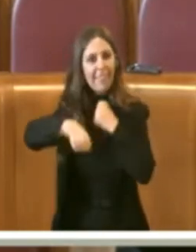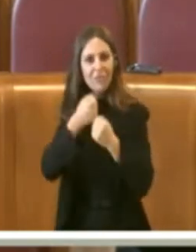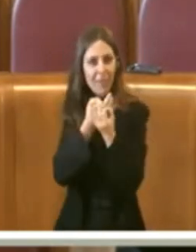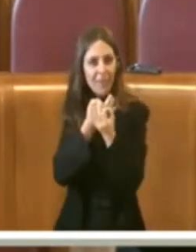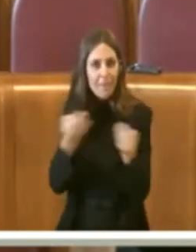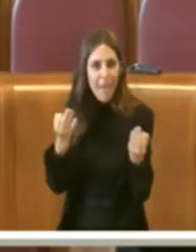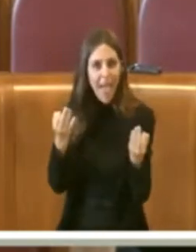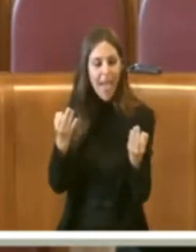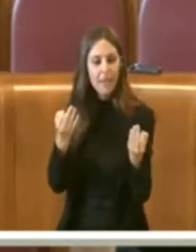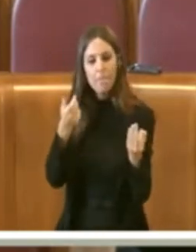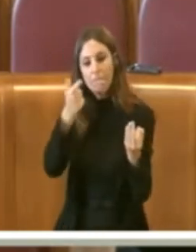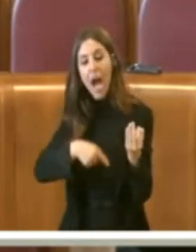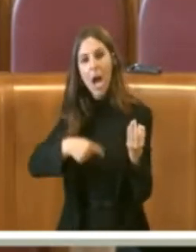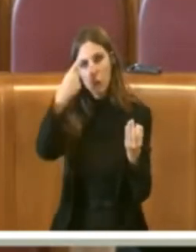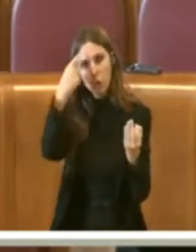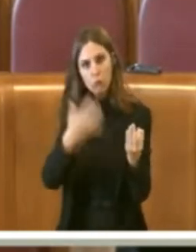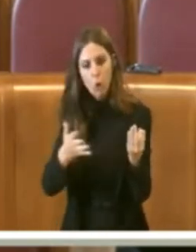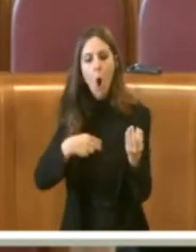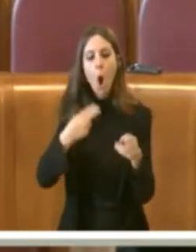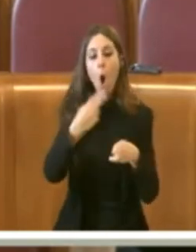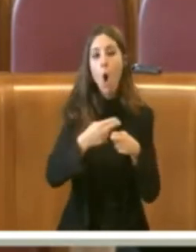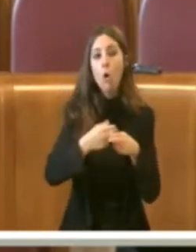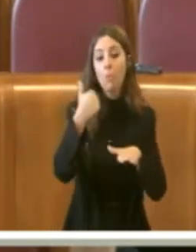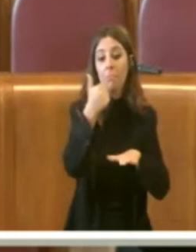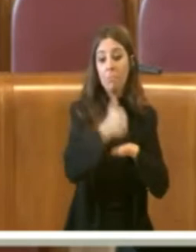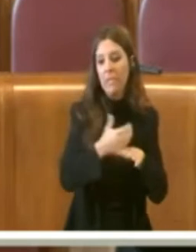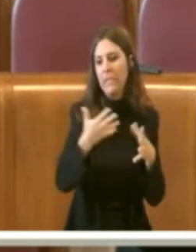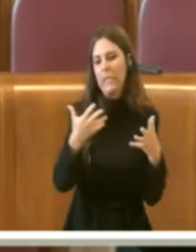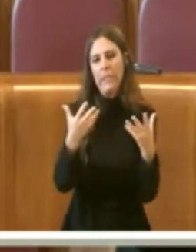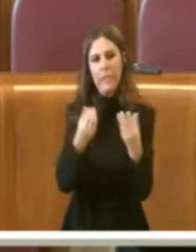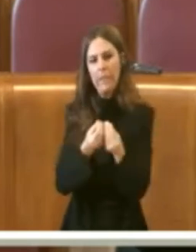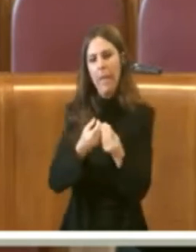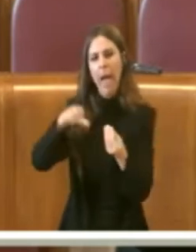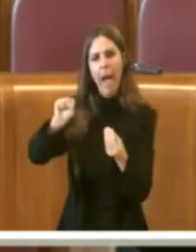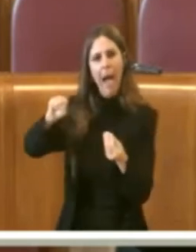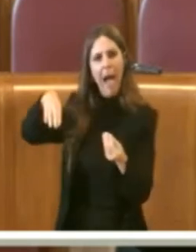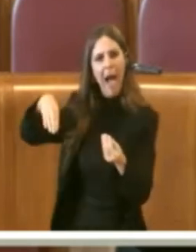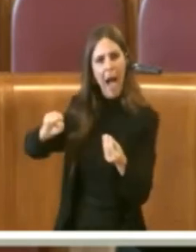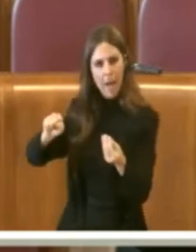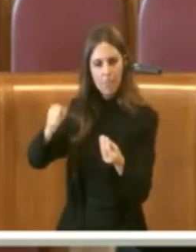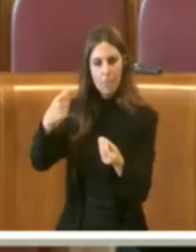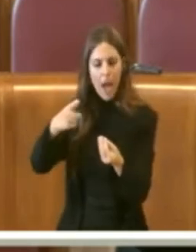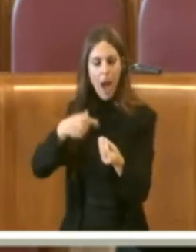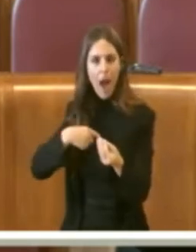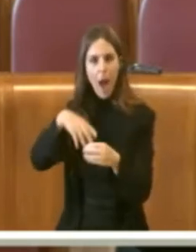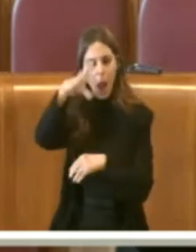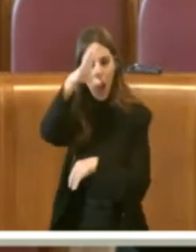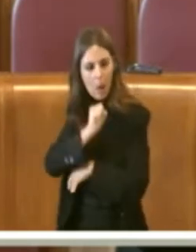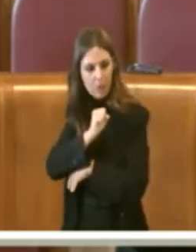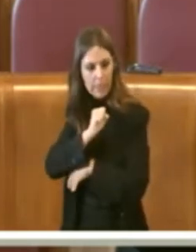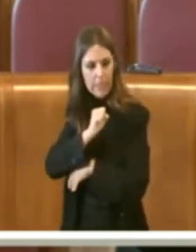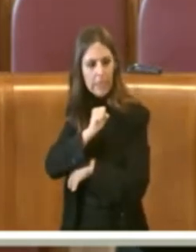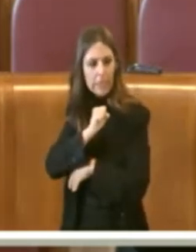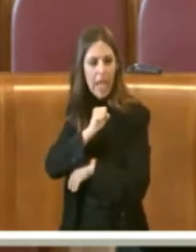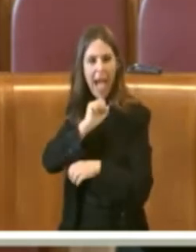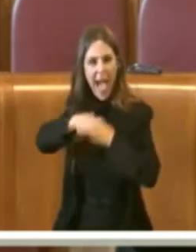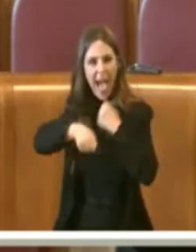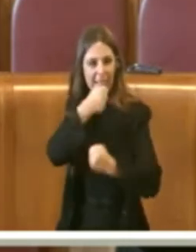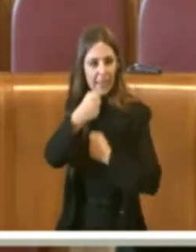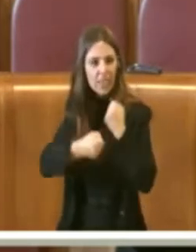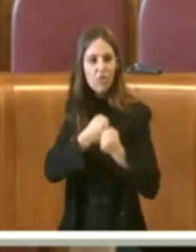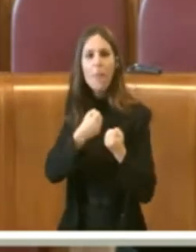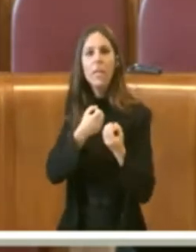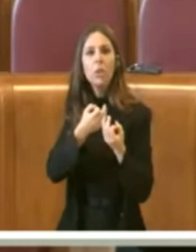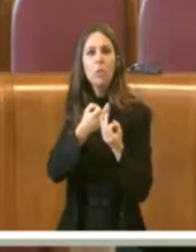Roma capitale insieme a chi vorrà lei, magari insieme a Dama, a individuare le buone pratiche o